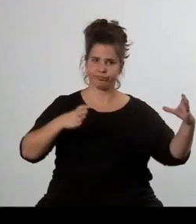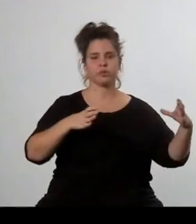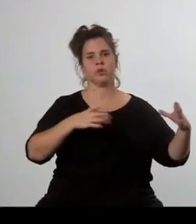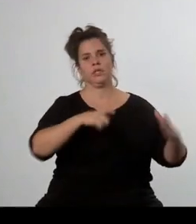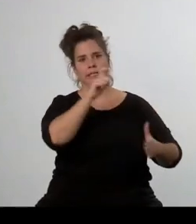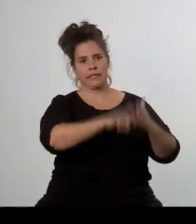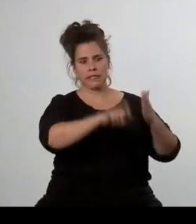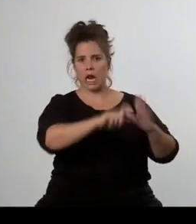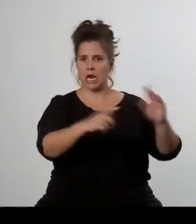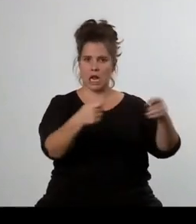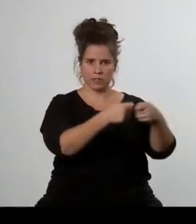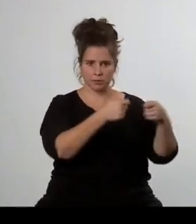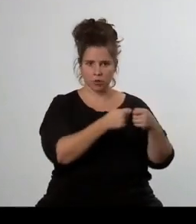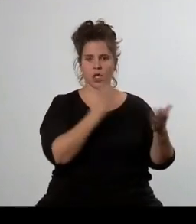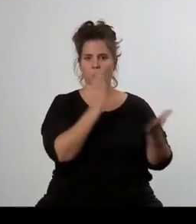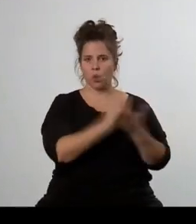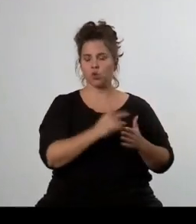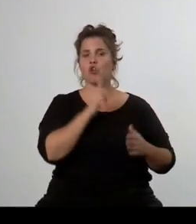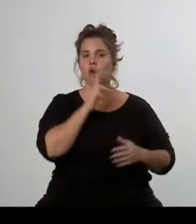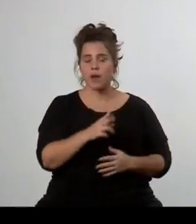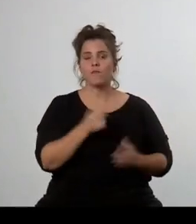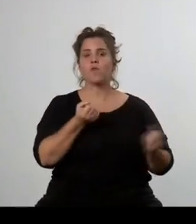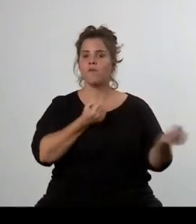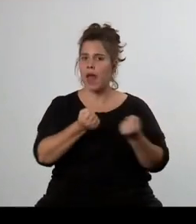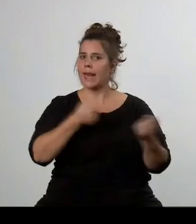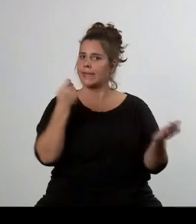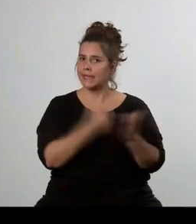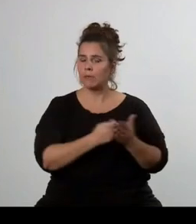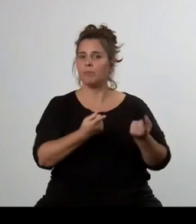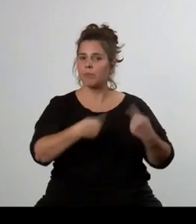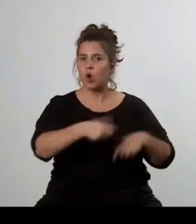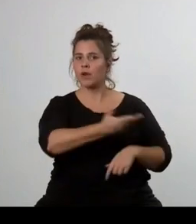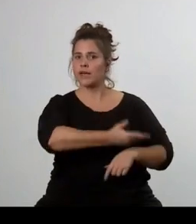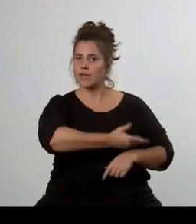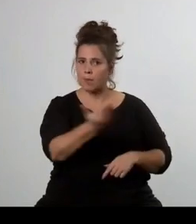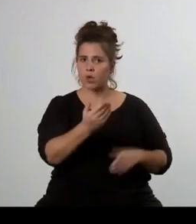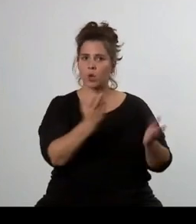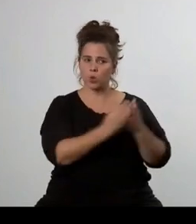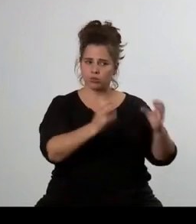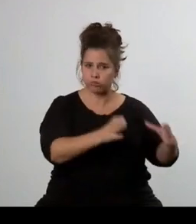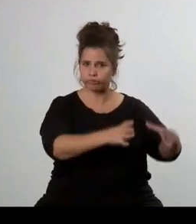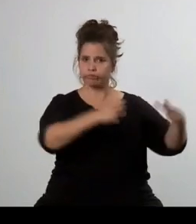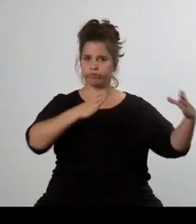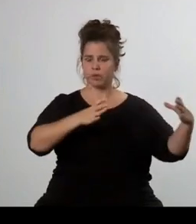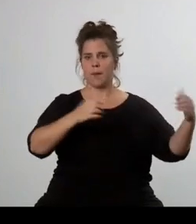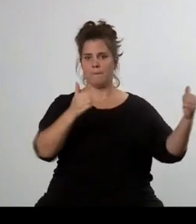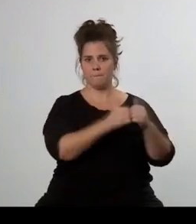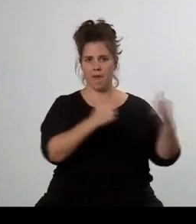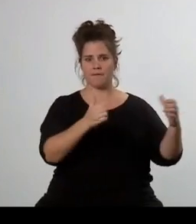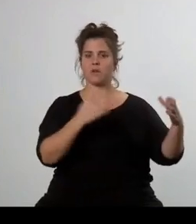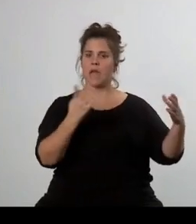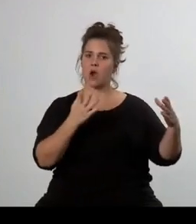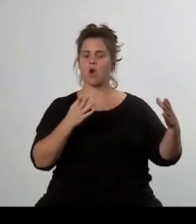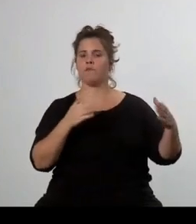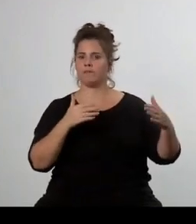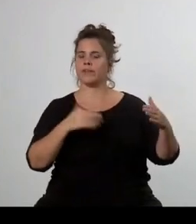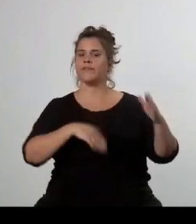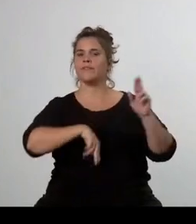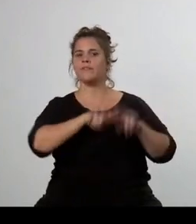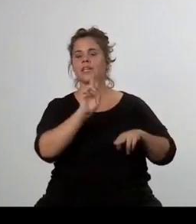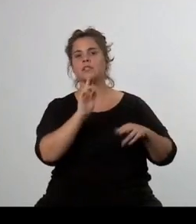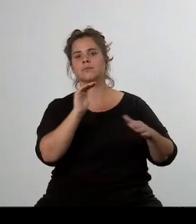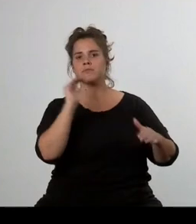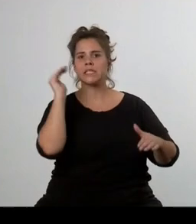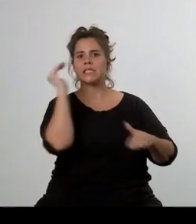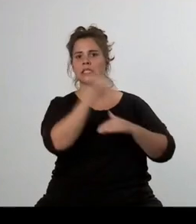volbách zvítězit a sestavit demokratickou vládu, která nás postaví na tu trajektorii směrem k západní Evropě a já